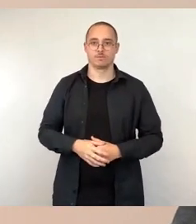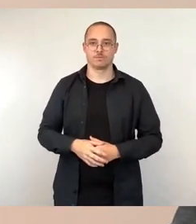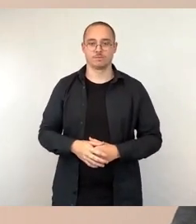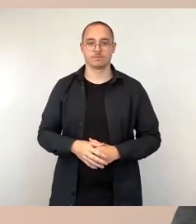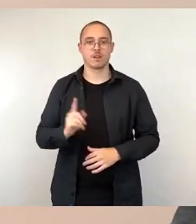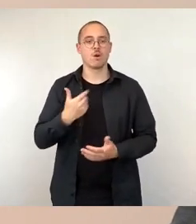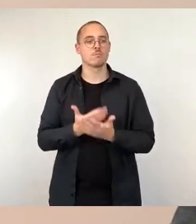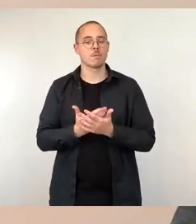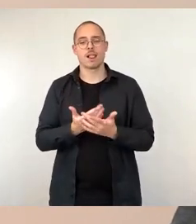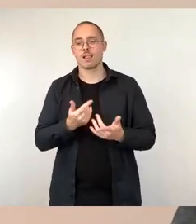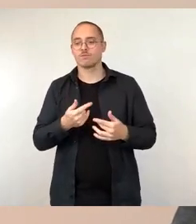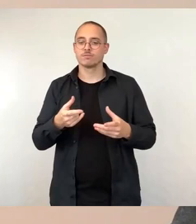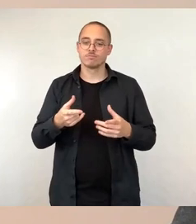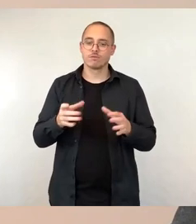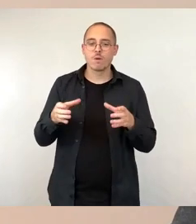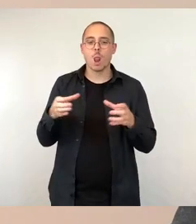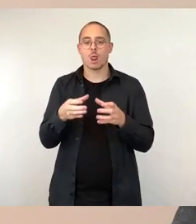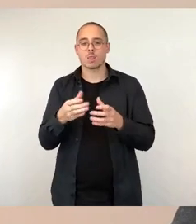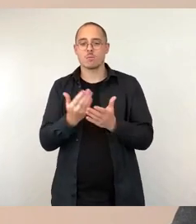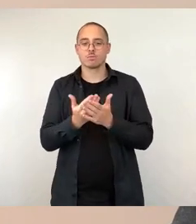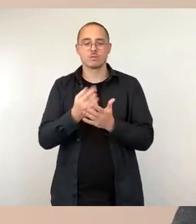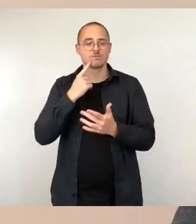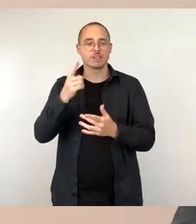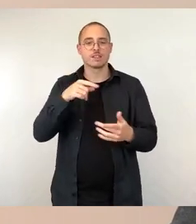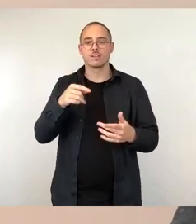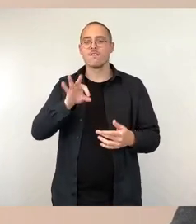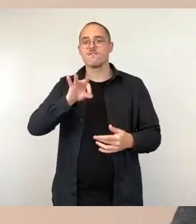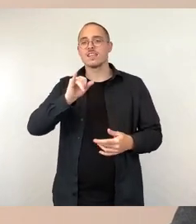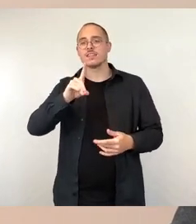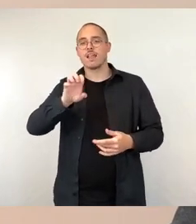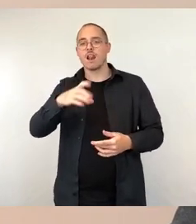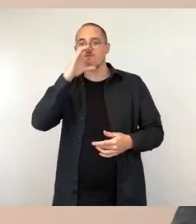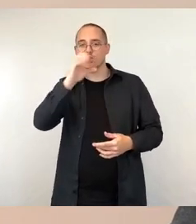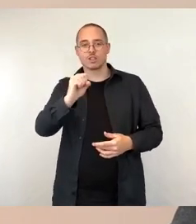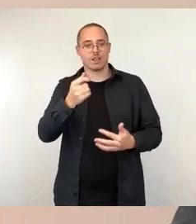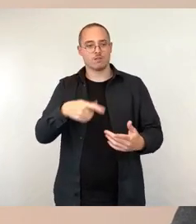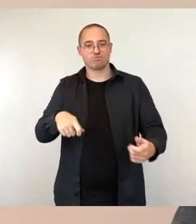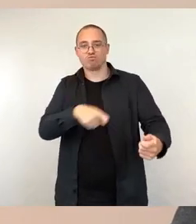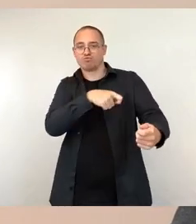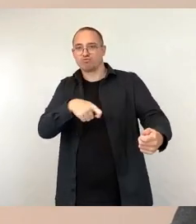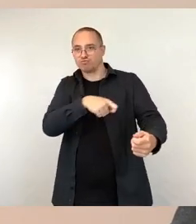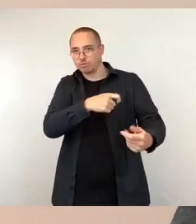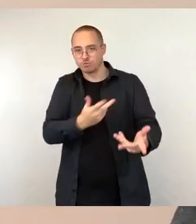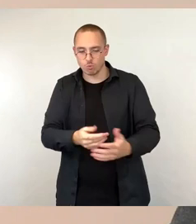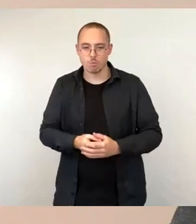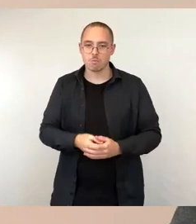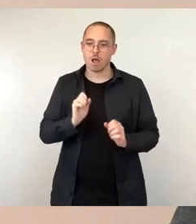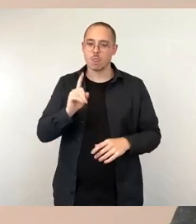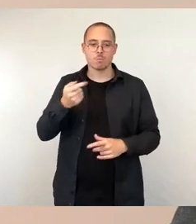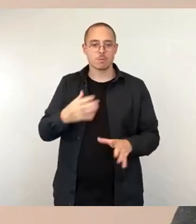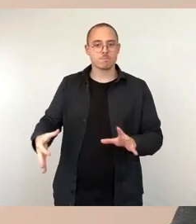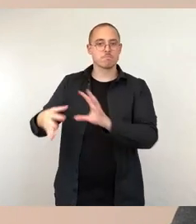Fiedelmäuse und so weiter im Streicherbereich, die zusammenlegen, um Personalressourcen an Lehrkräften zu sparen.